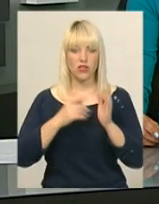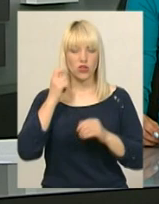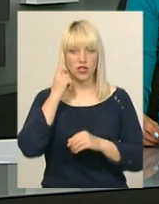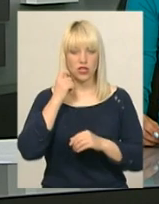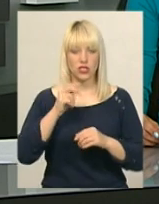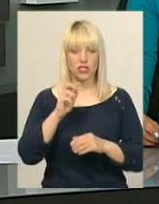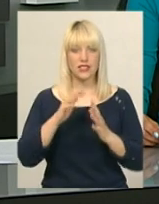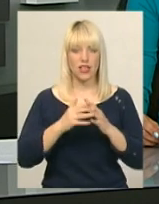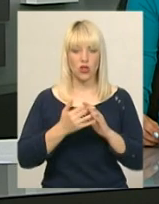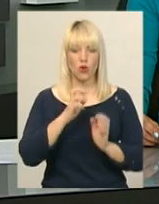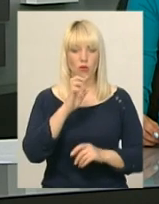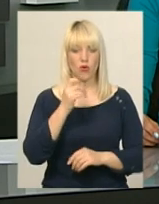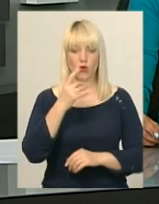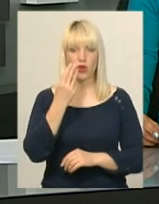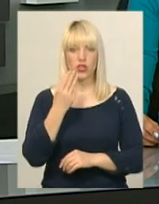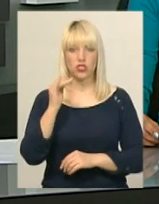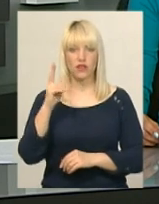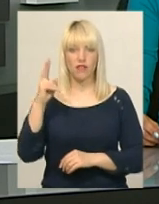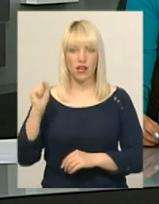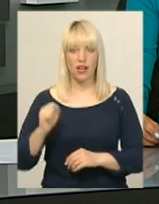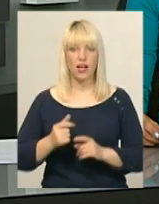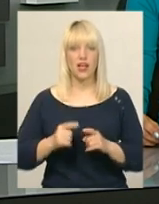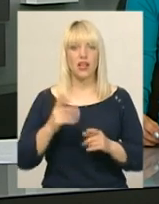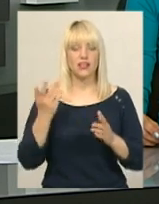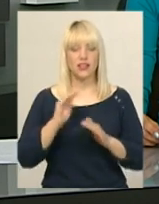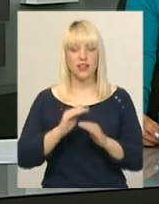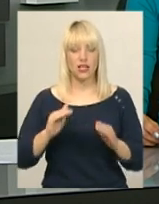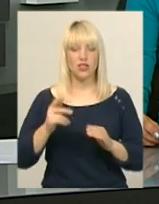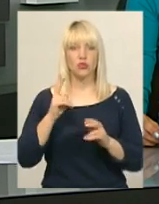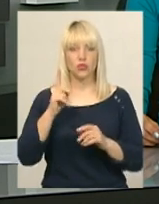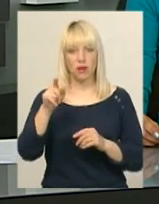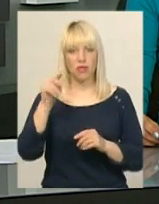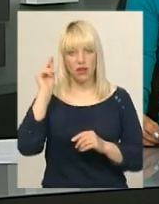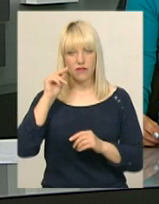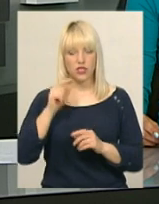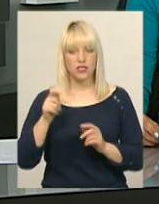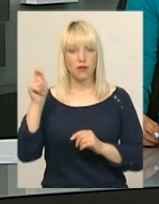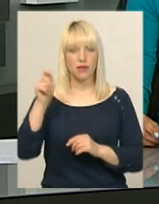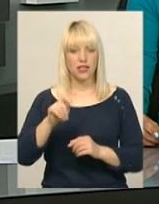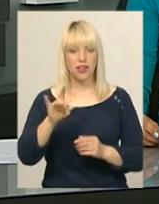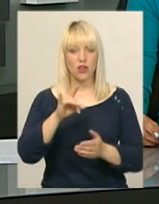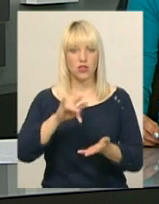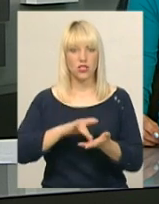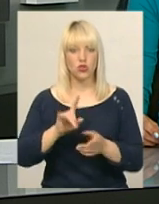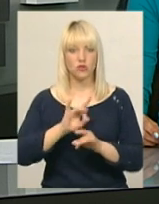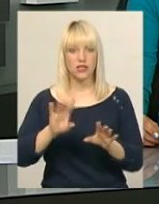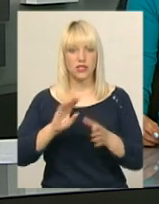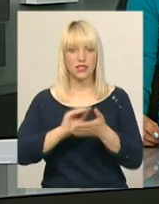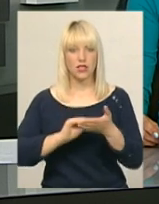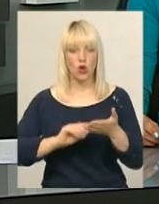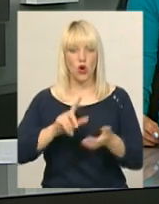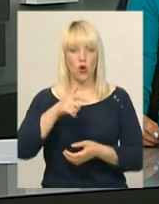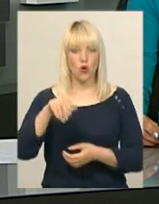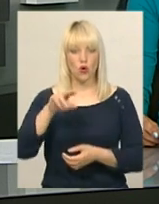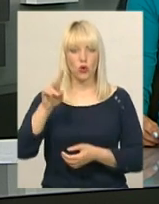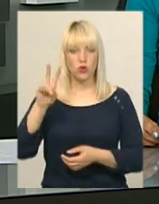Городоцького району вимагають батьки дітей, які там навчаються. Сьогодні вони приїхали до райцентру, аби сказати про це секретарю Городоцької міської ради та